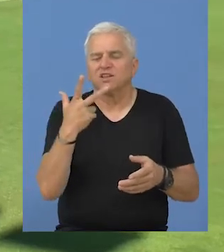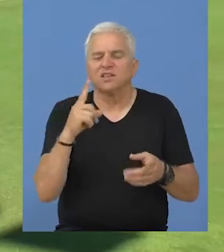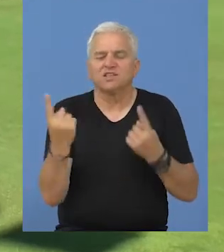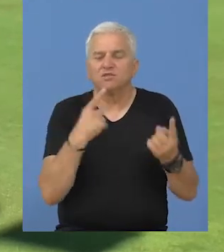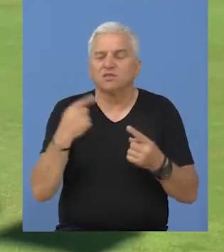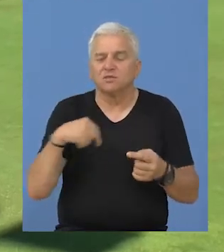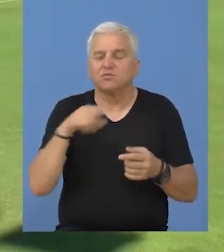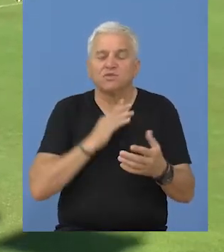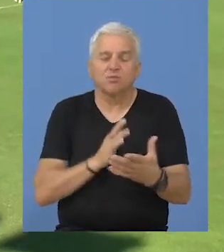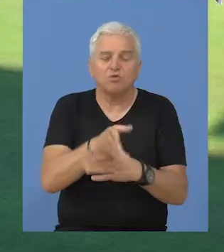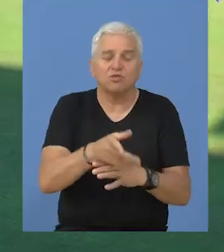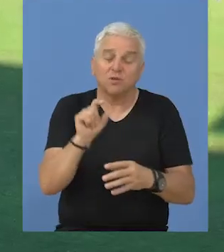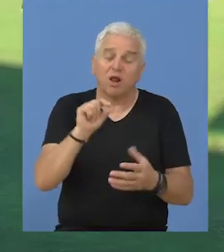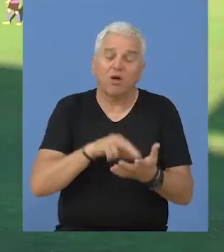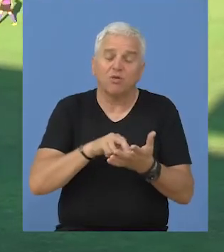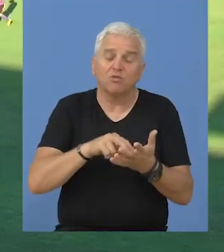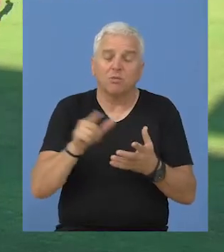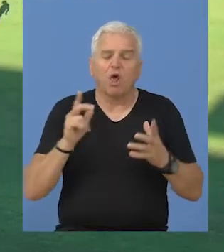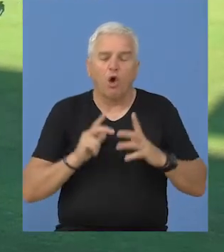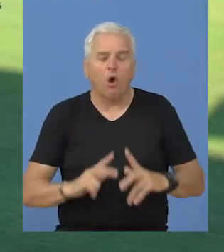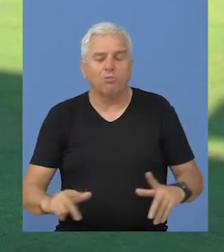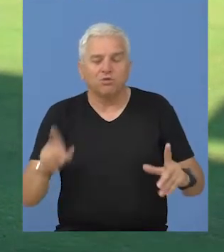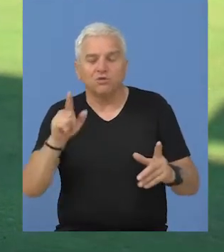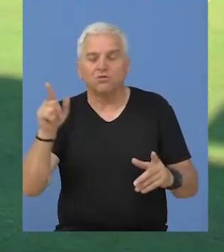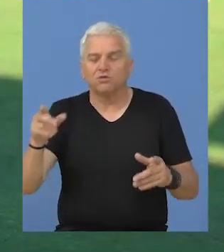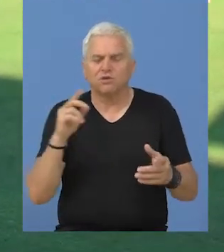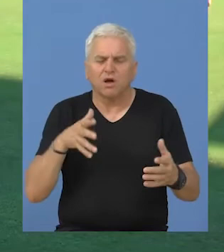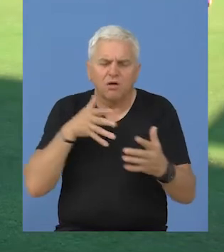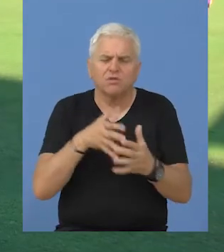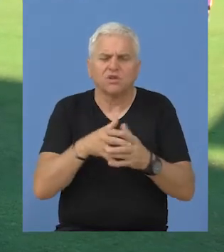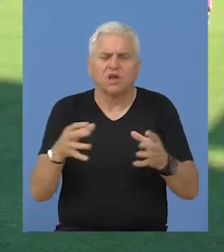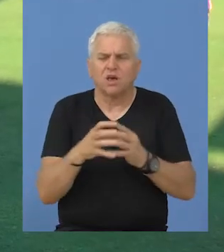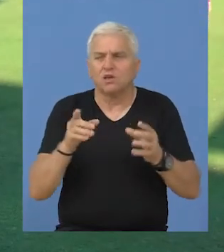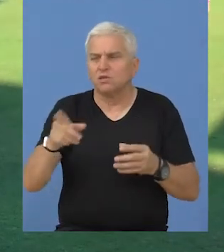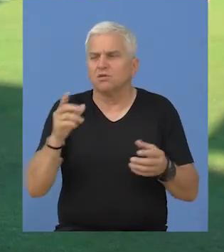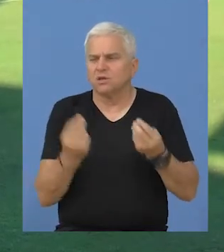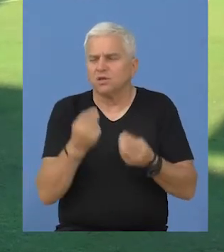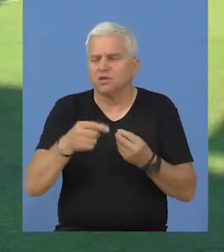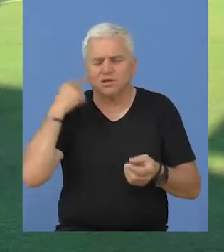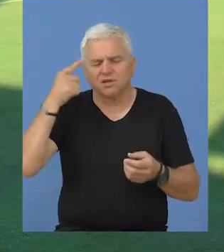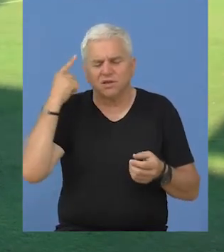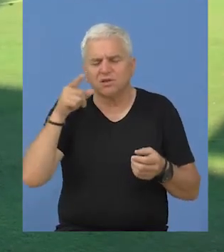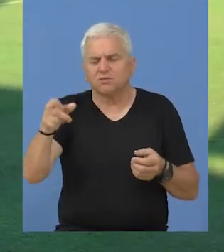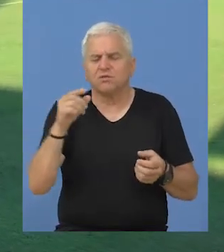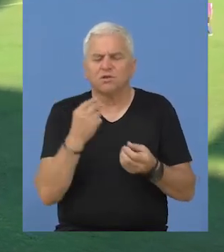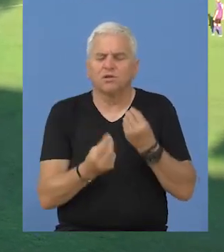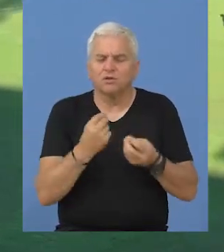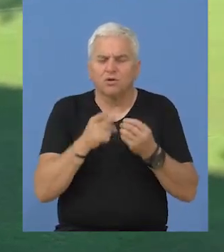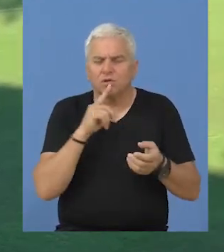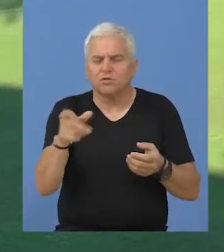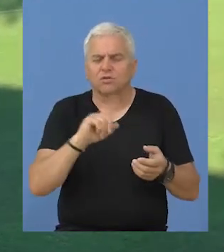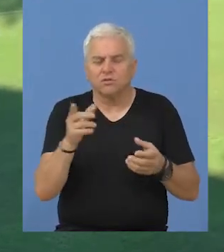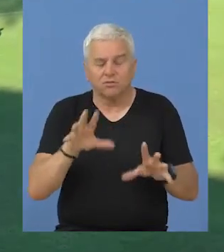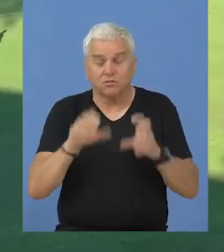2-3 situacije, gde smo mi ušli u utakmicu vrlo ležerno, oni su dosta agresivna ekipa, takave načine razmišljenja kod njih i